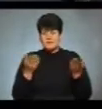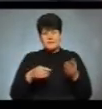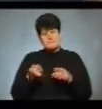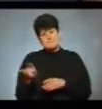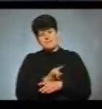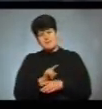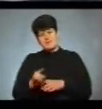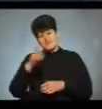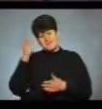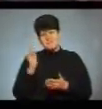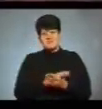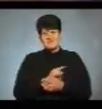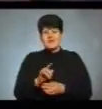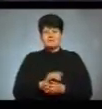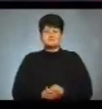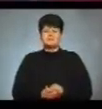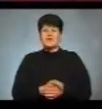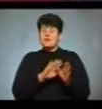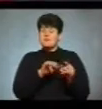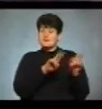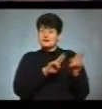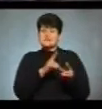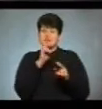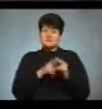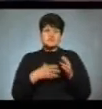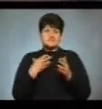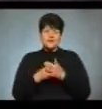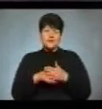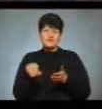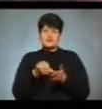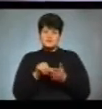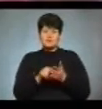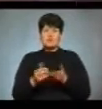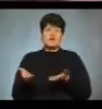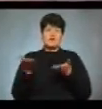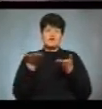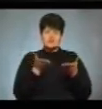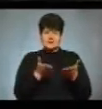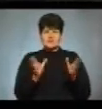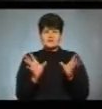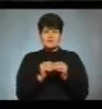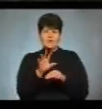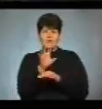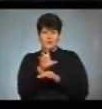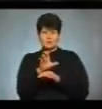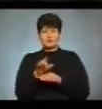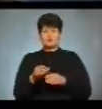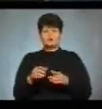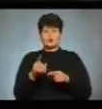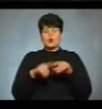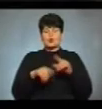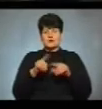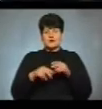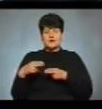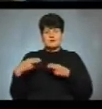Підманула, підвела. Після завершення свого виступу зі сцени кличе людей на стадіон задля спільного фото. Родина Ружицьких приїхала власним